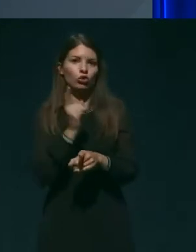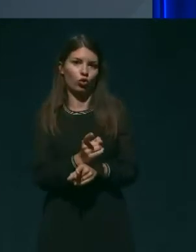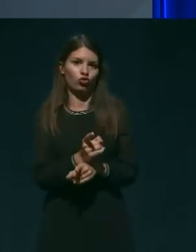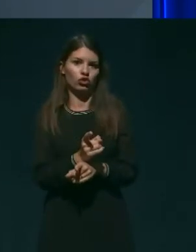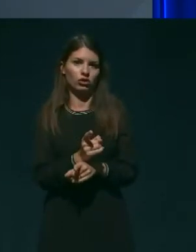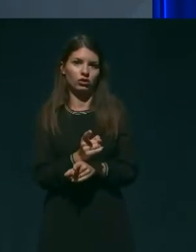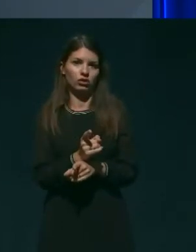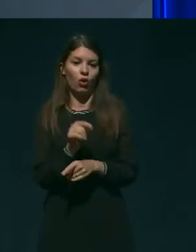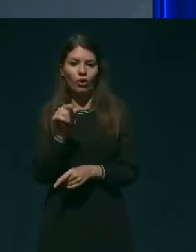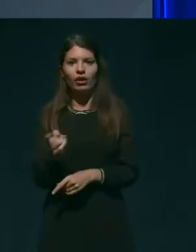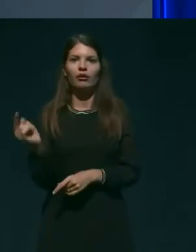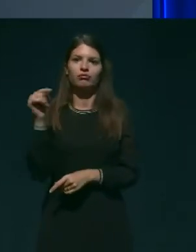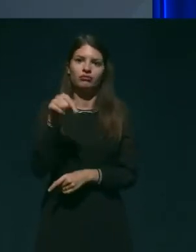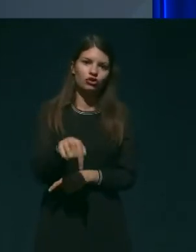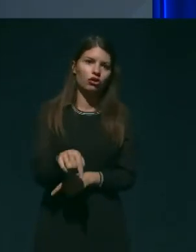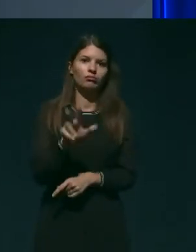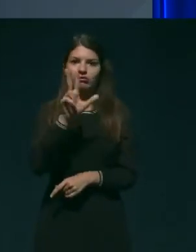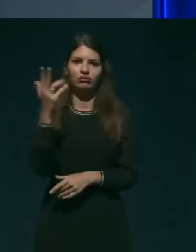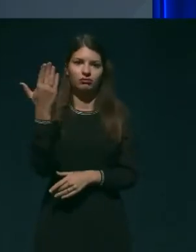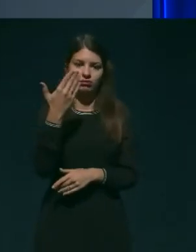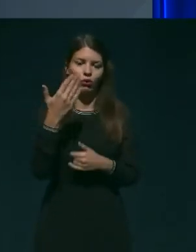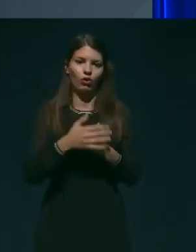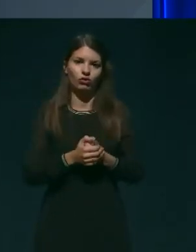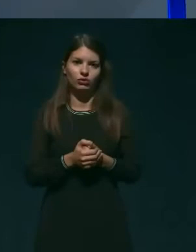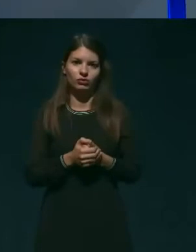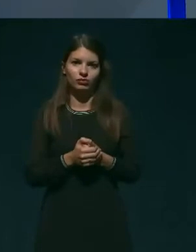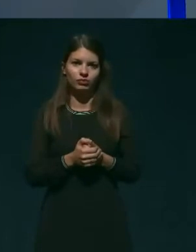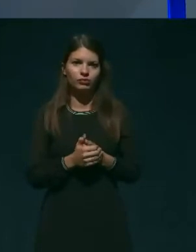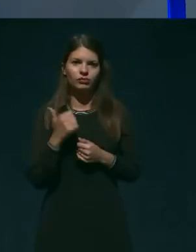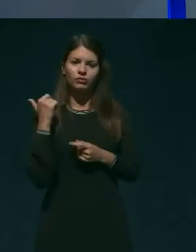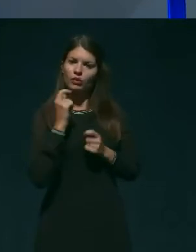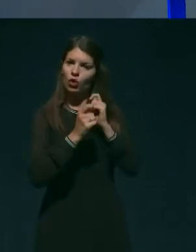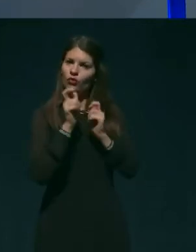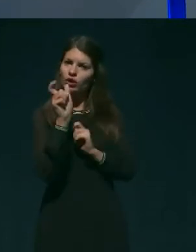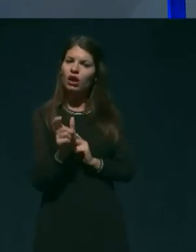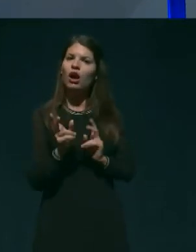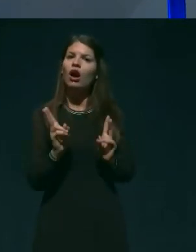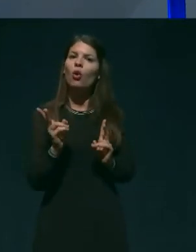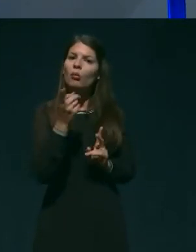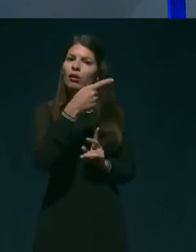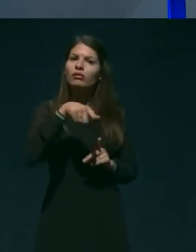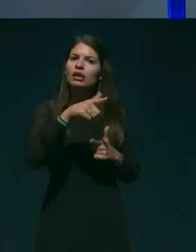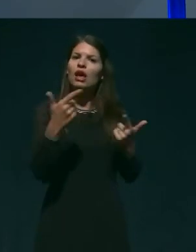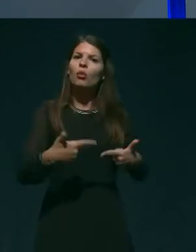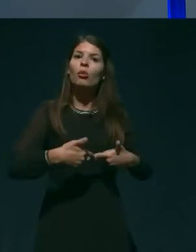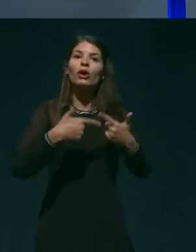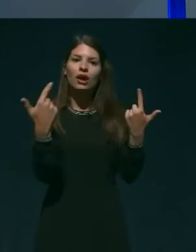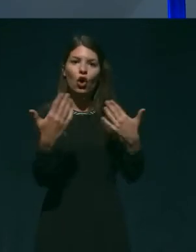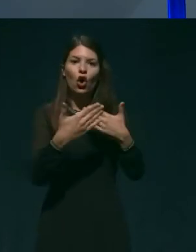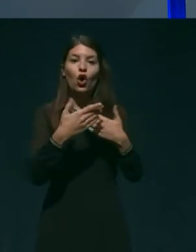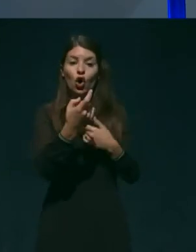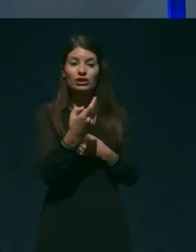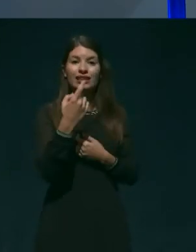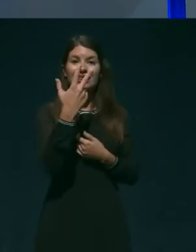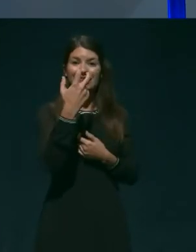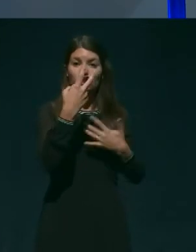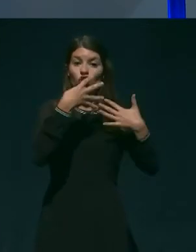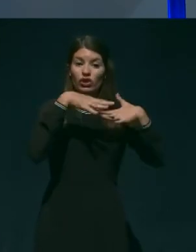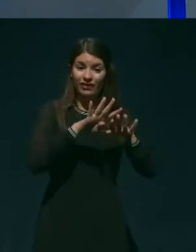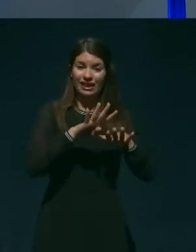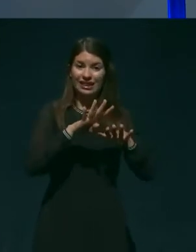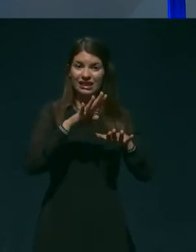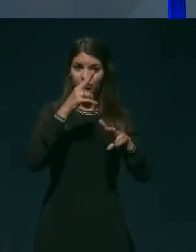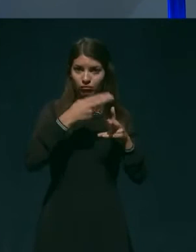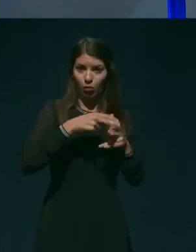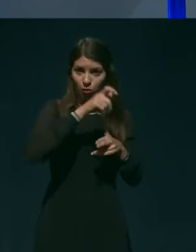tam znajde ob tem stanovalcu. Kako pa pojasnite potem, da je od 319 okuženih, zdaj ne vem, če so to čist